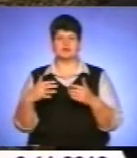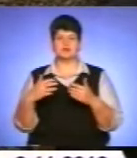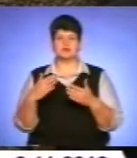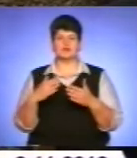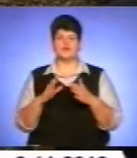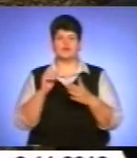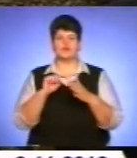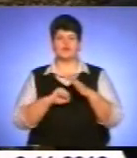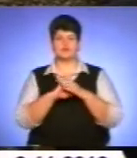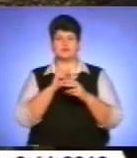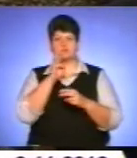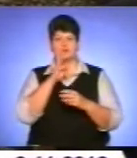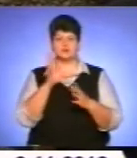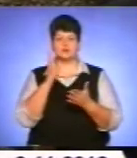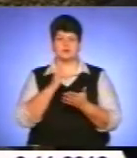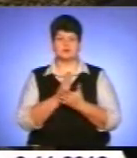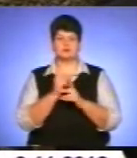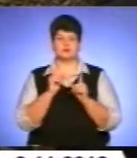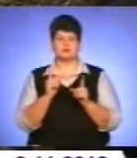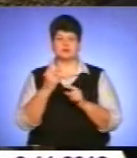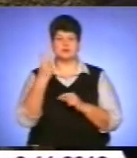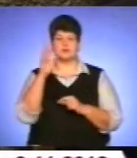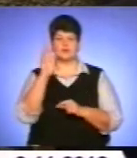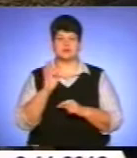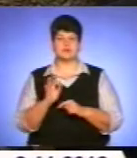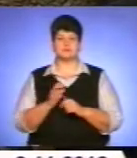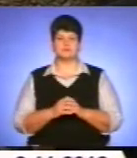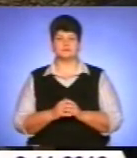гривень, фонд заробітної плати складає лише 2%.